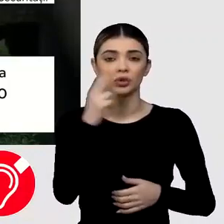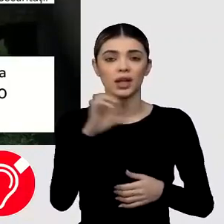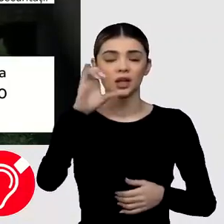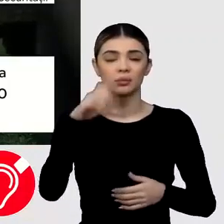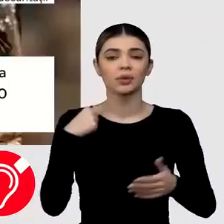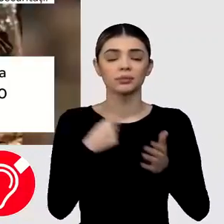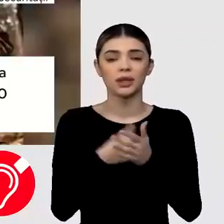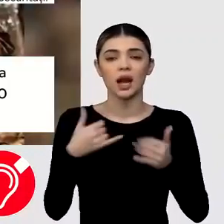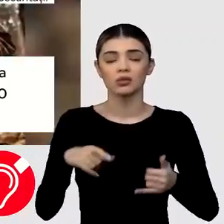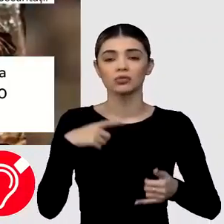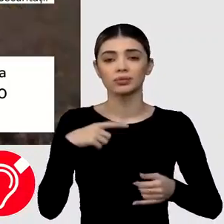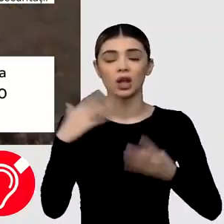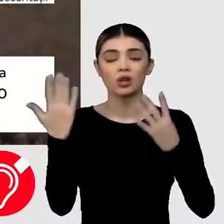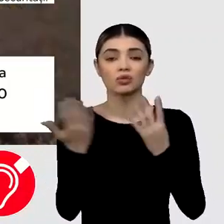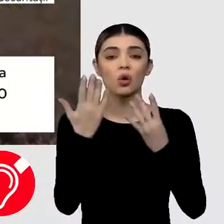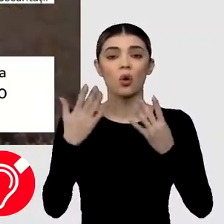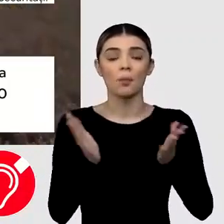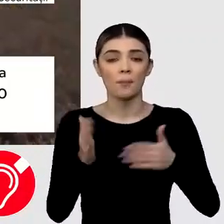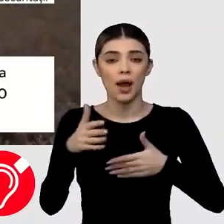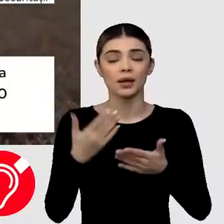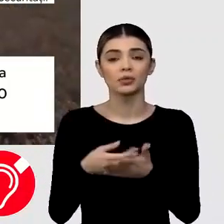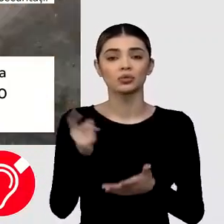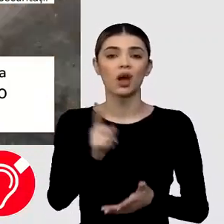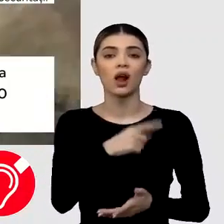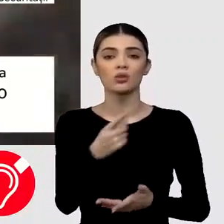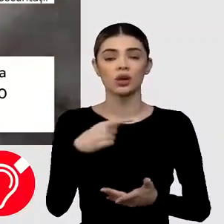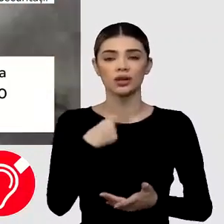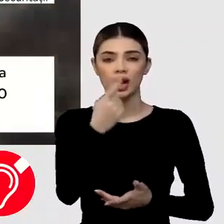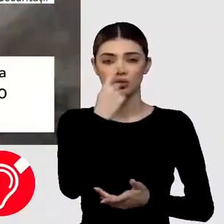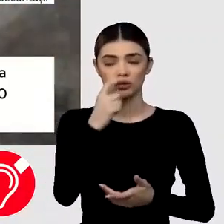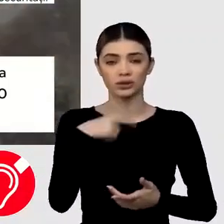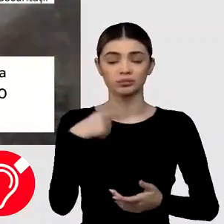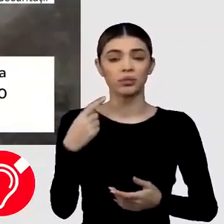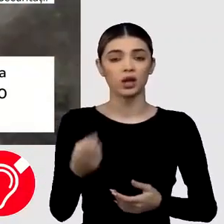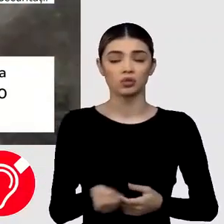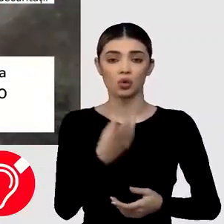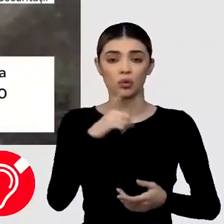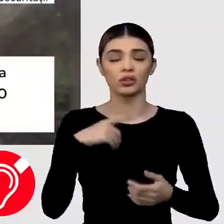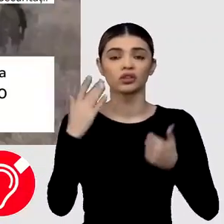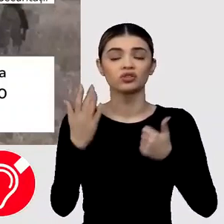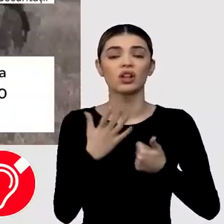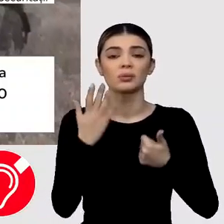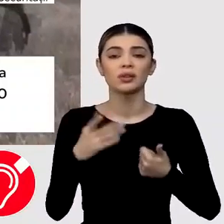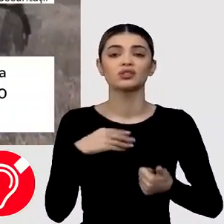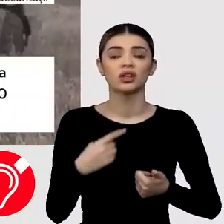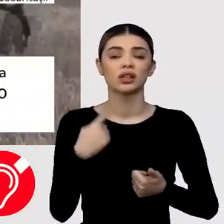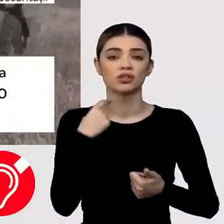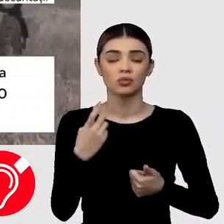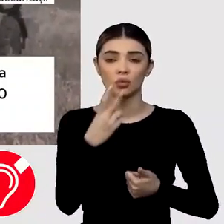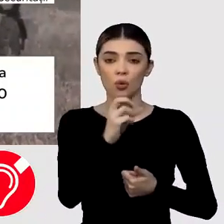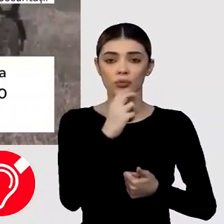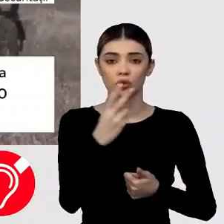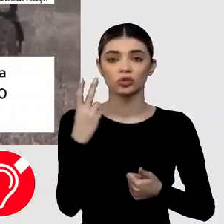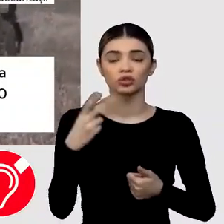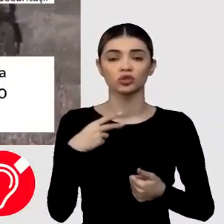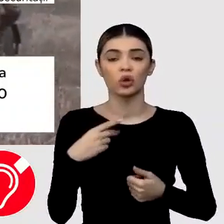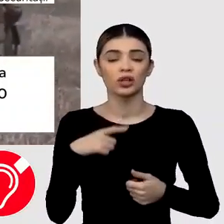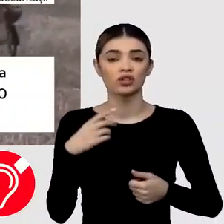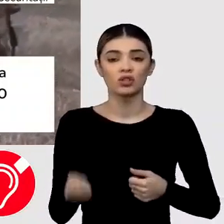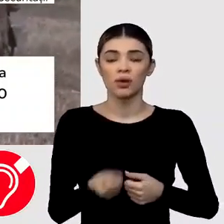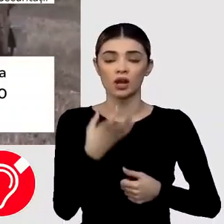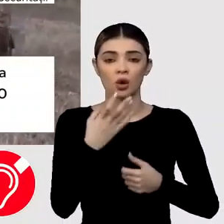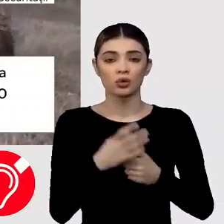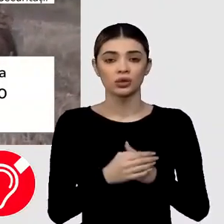sancțiuni la adresa Rusiei, al nouluia pachet, cel mai recent fiind adoptat pe 16 decembrie 2022. De asemenea,